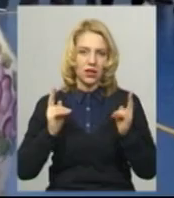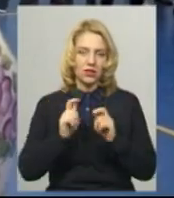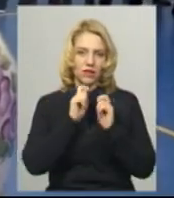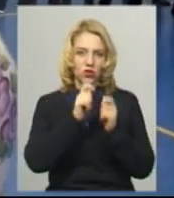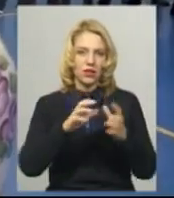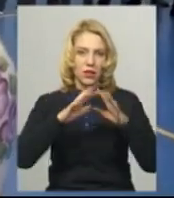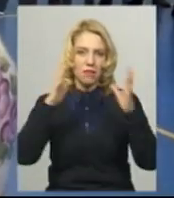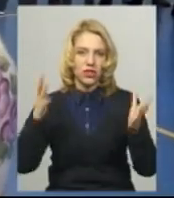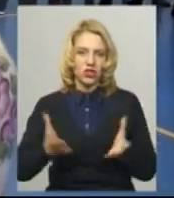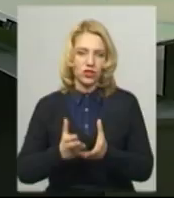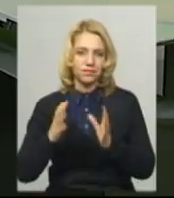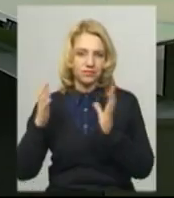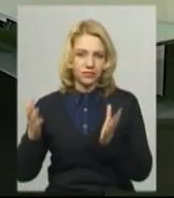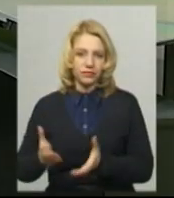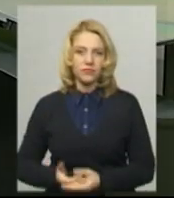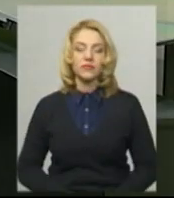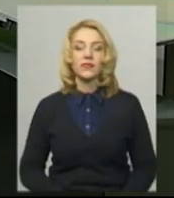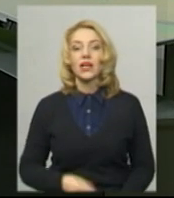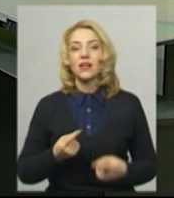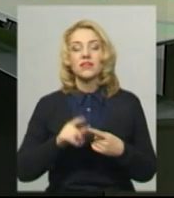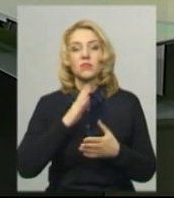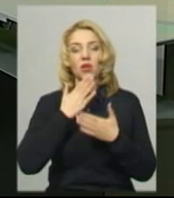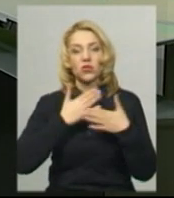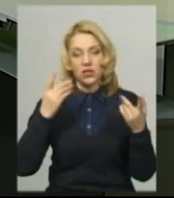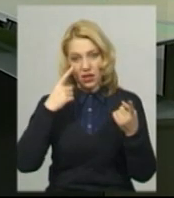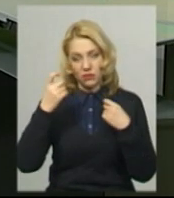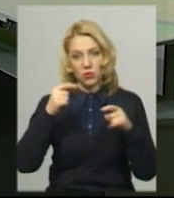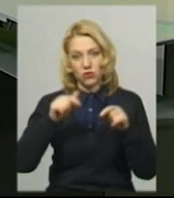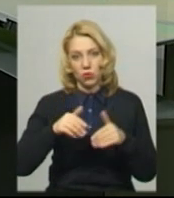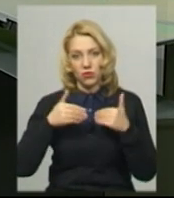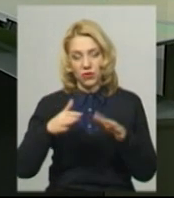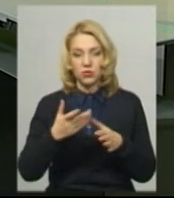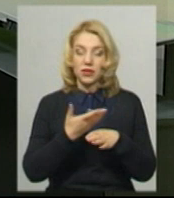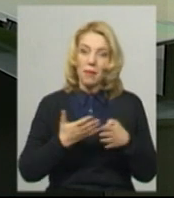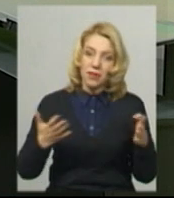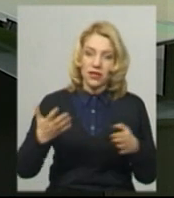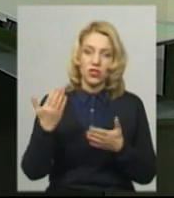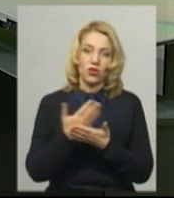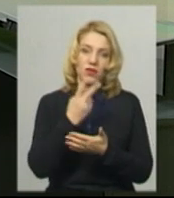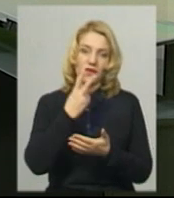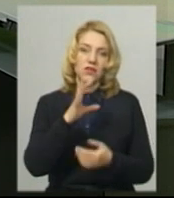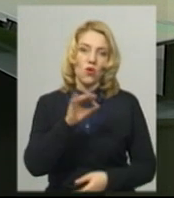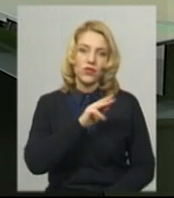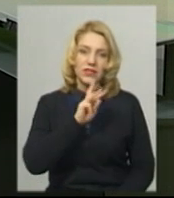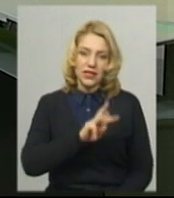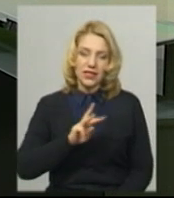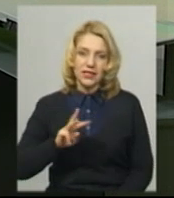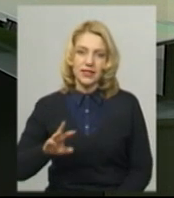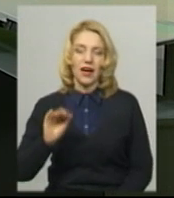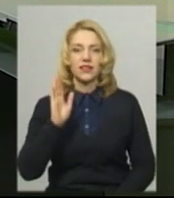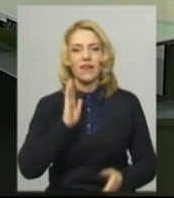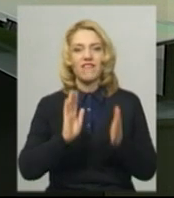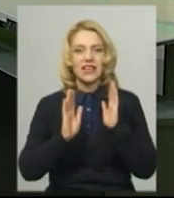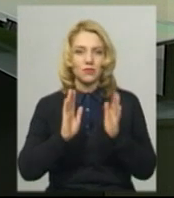Суспільному, Хмельниччина. Це була остання інформація цього випуску. Більше новин дивіться на нашому офіційному сайті та на сторінці у